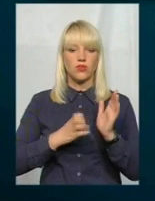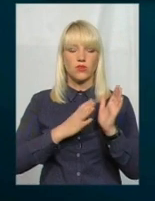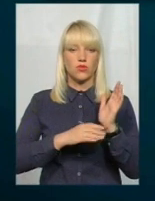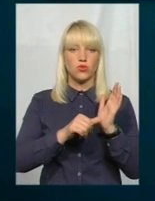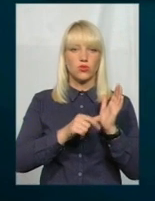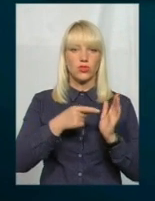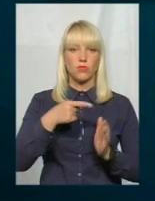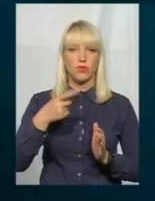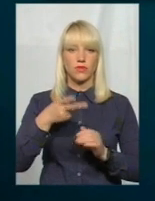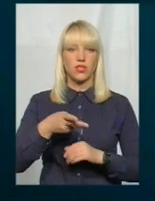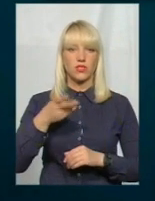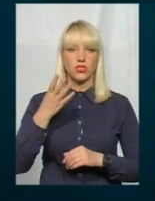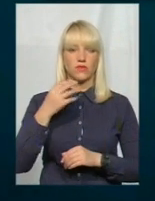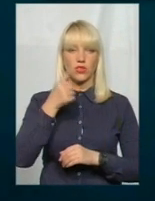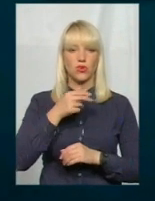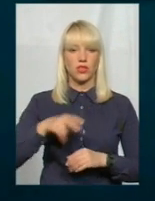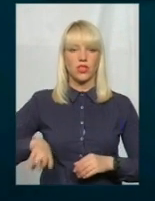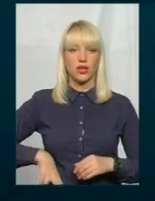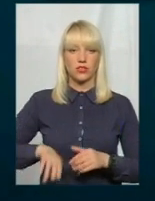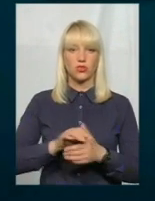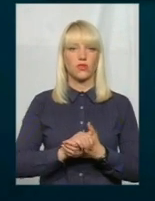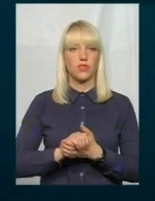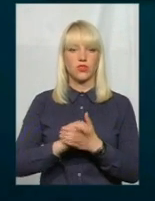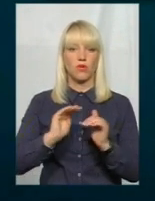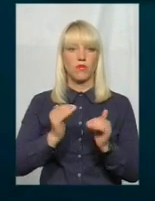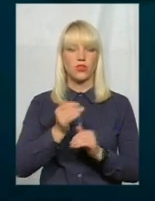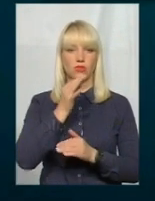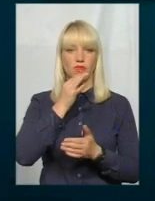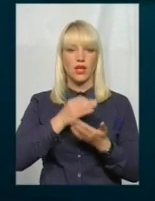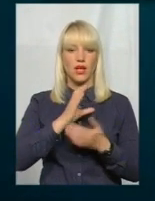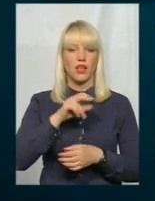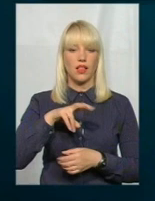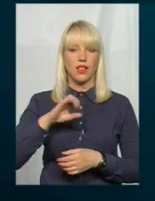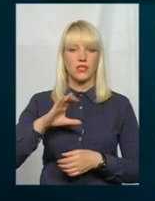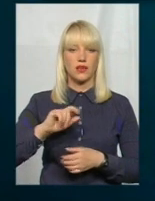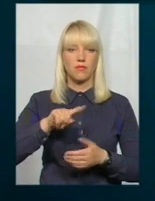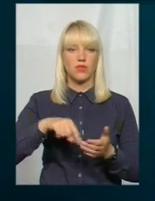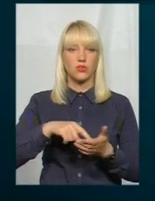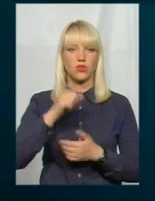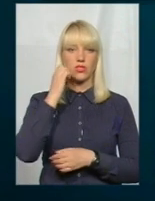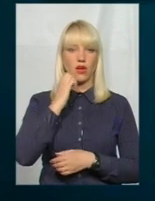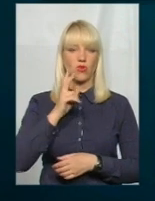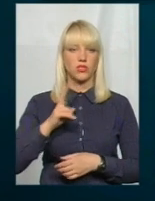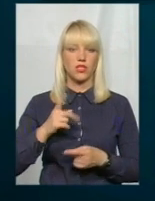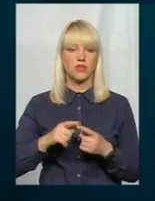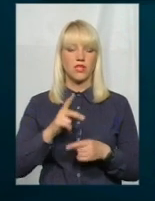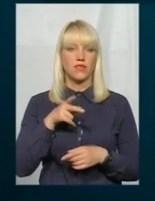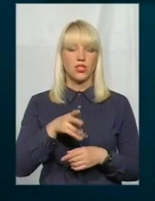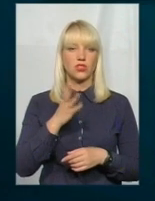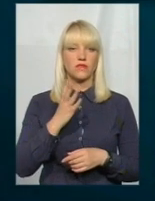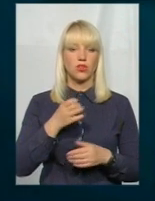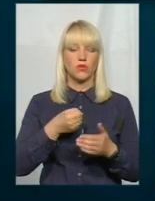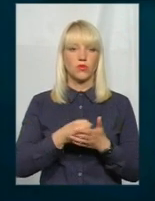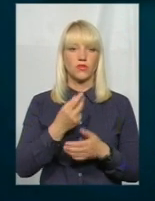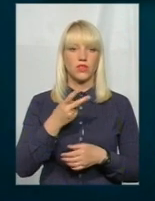2004-й рік директор товариства з обмеженою відповідальністю ЕЛАС – місто Старокостянтинів. З 2004-го до